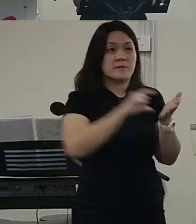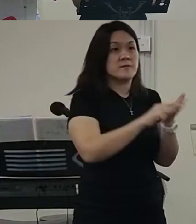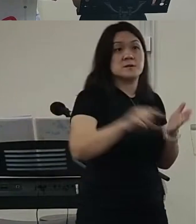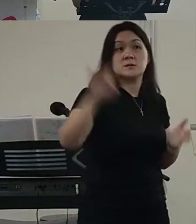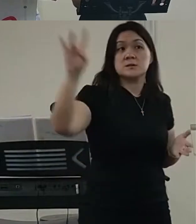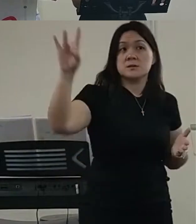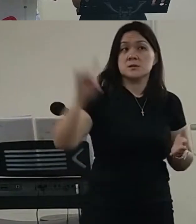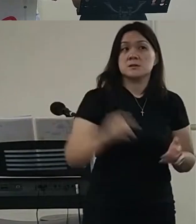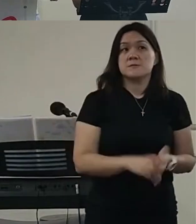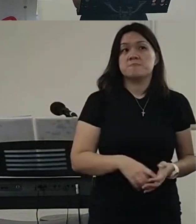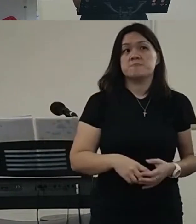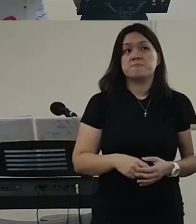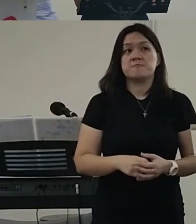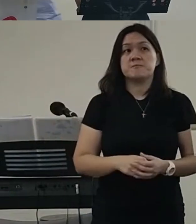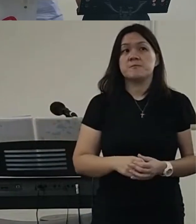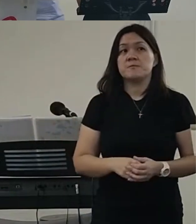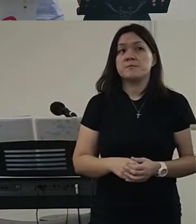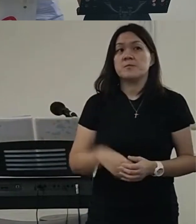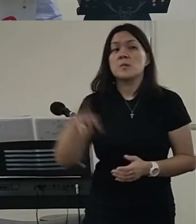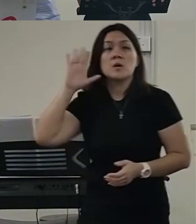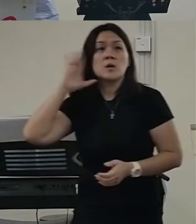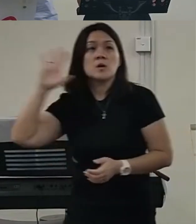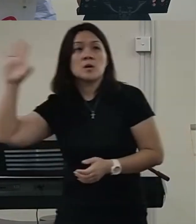那么这以赛亚呢看见神的荣光